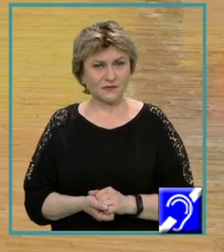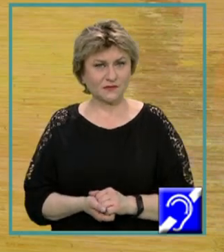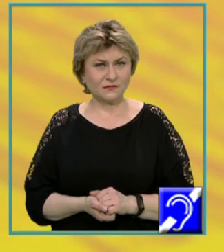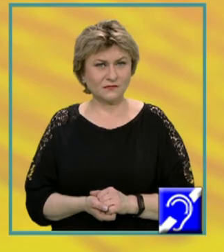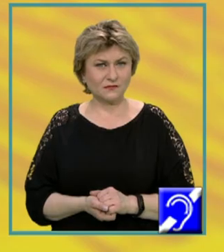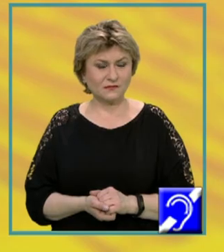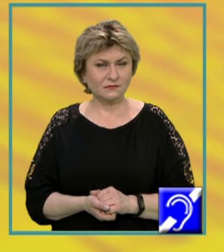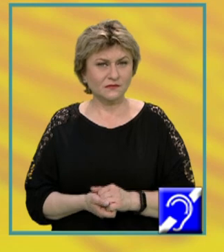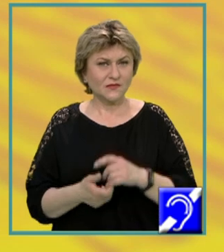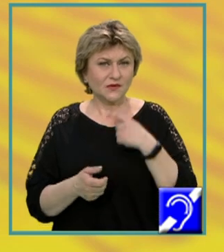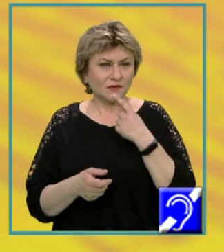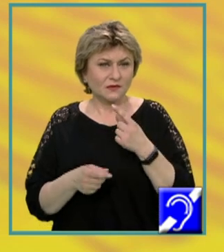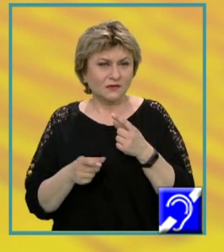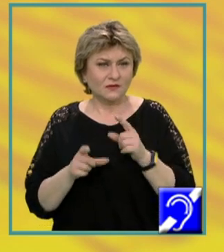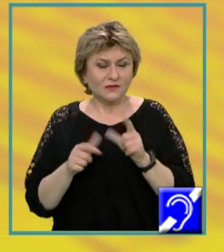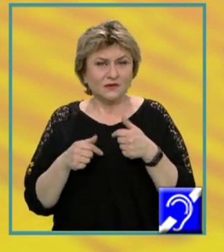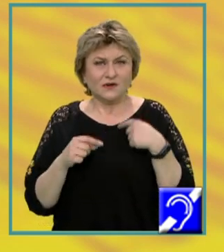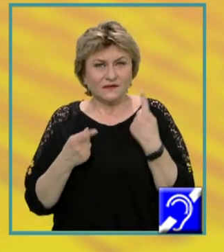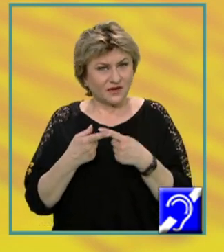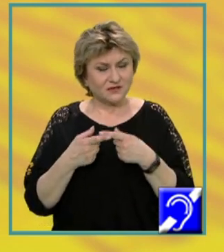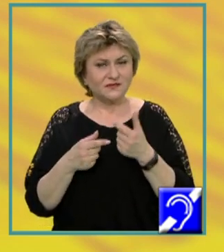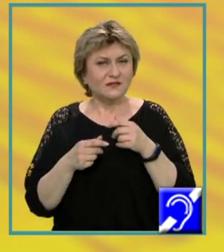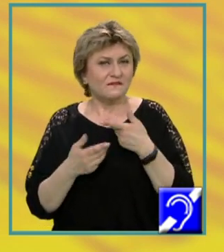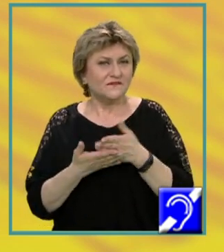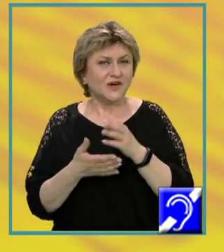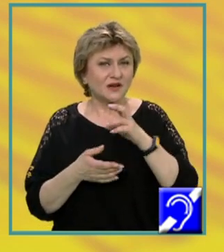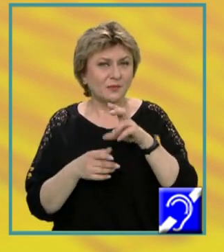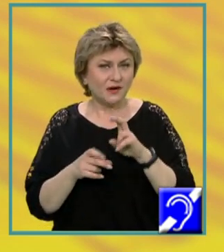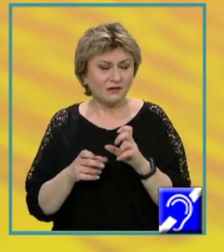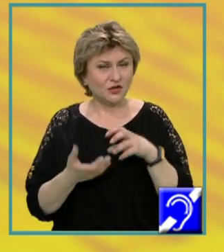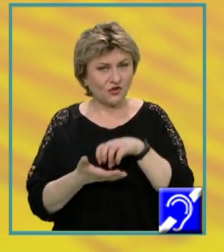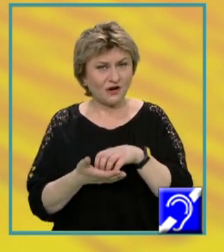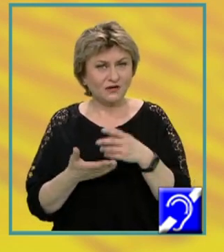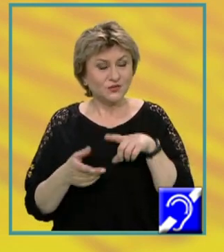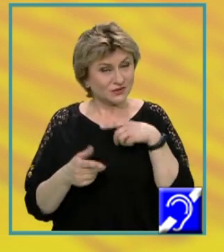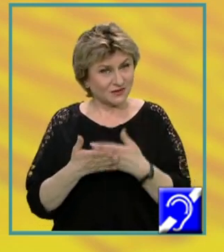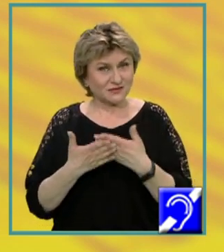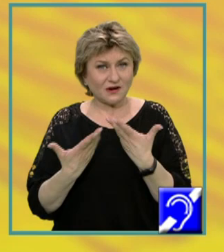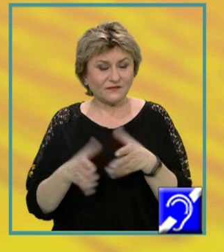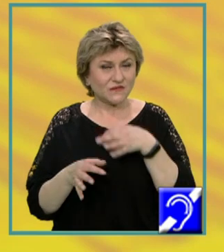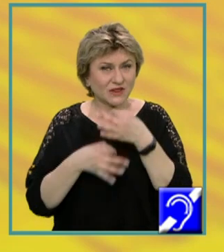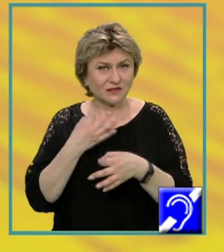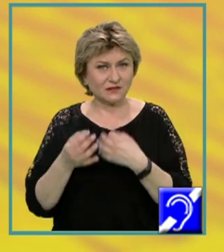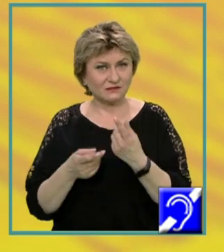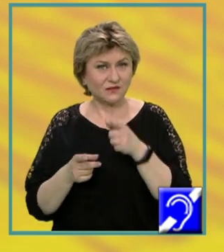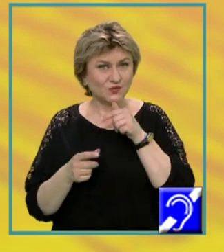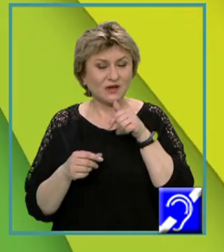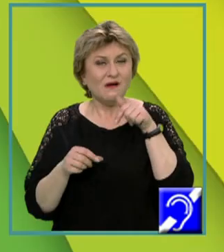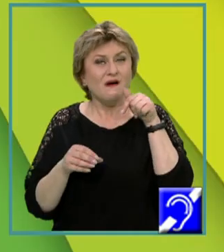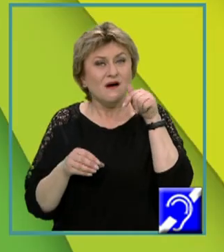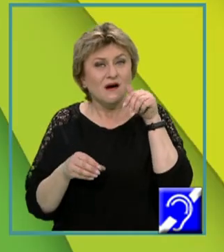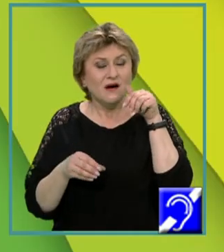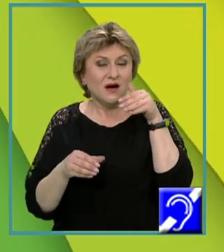În C și C++, variabilele locale sunt acelea care au fost declarate în interiorul unui bloc de instrucțiuni.